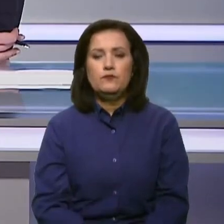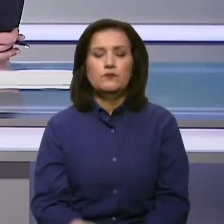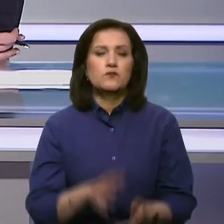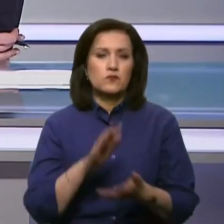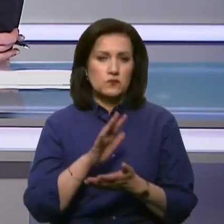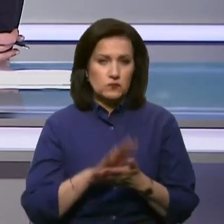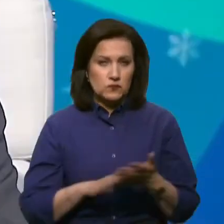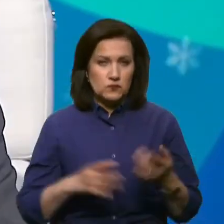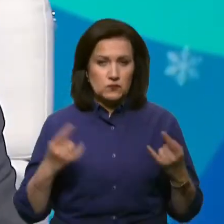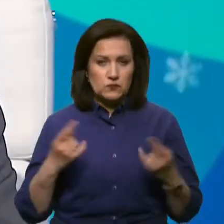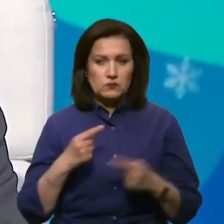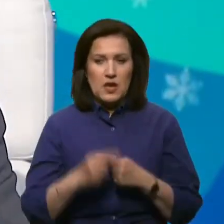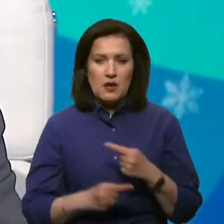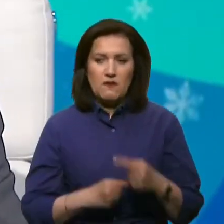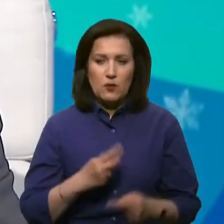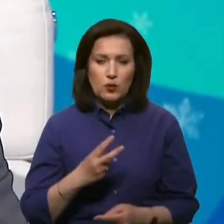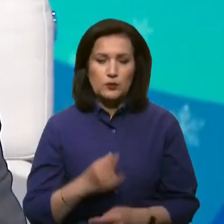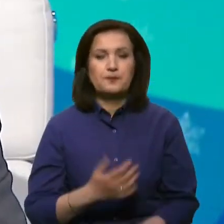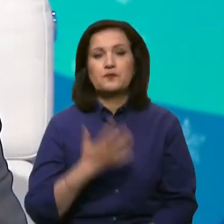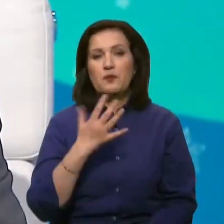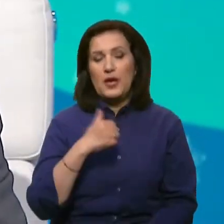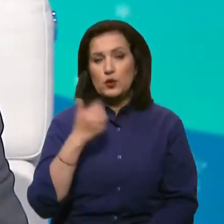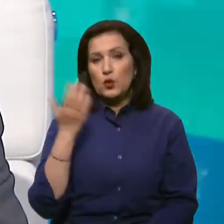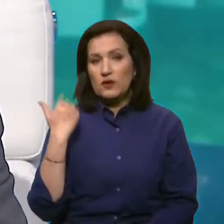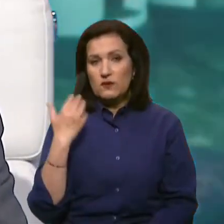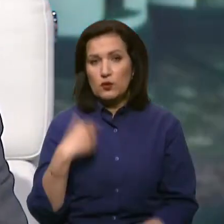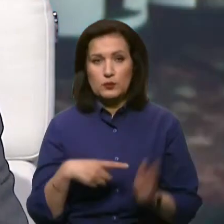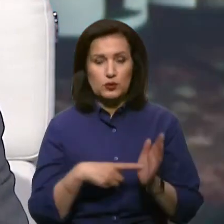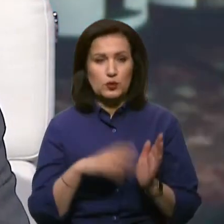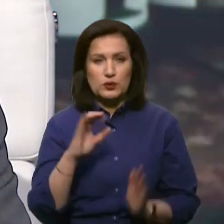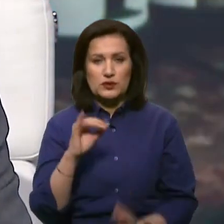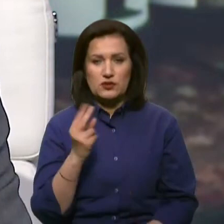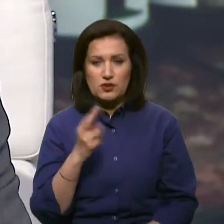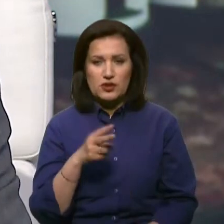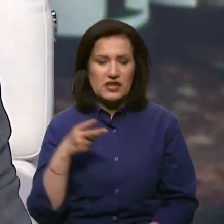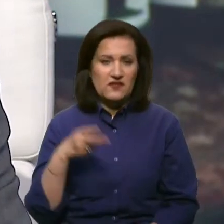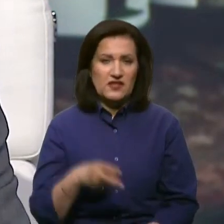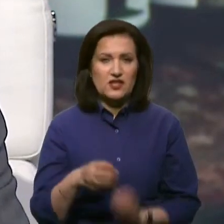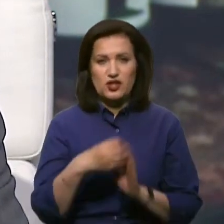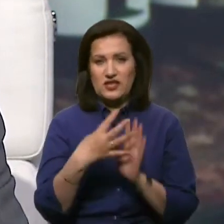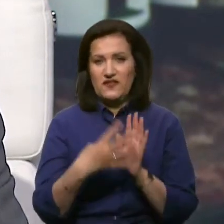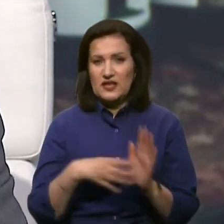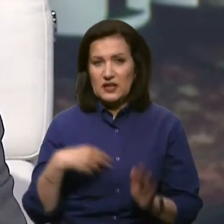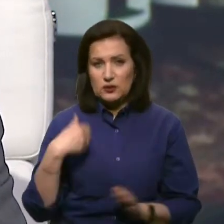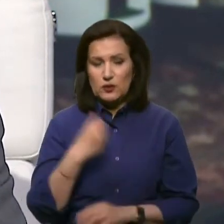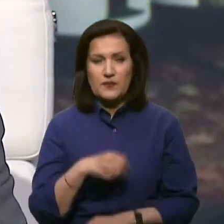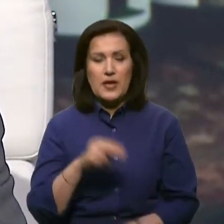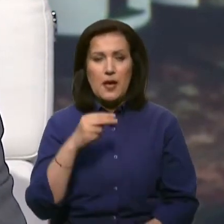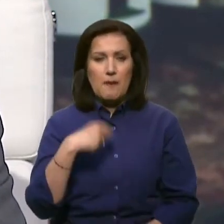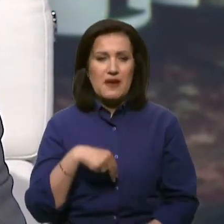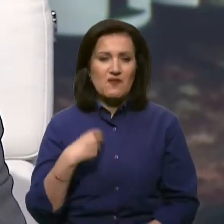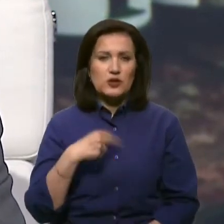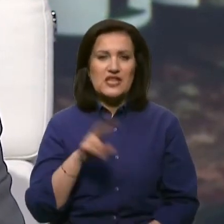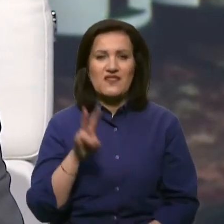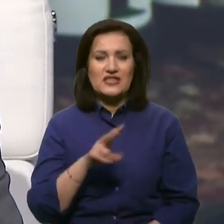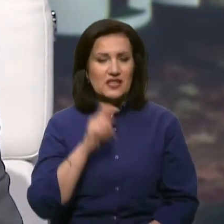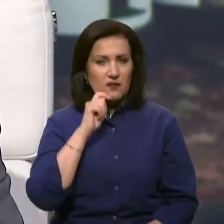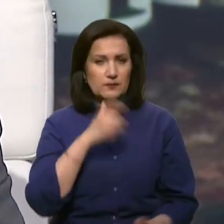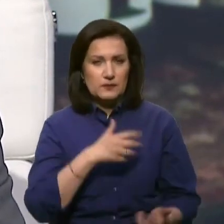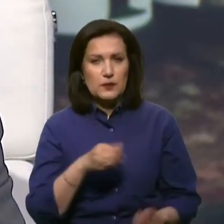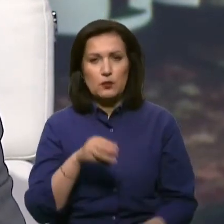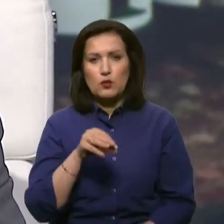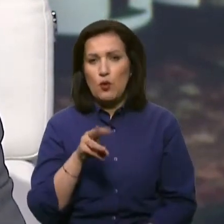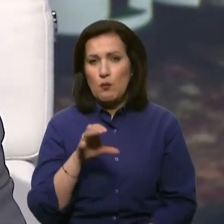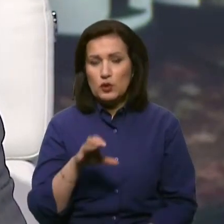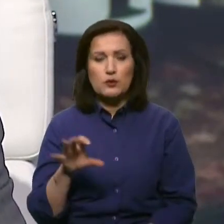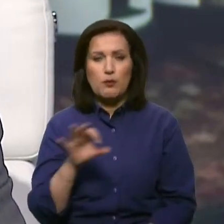Продовжуємо ефір марафону. П'ять років тому, 6 січня 2019 року, Православна Церква України отримала